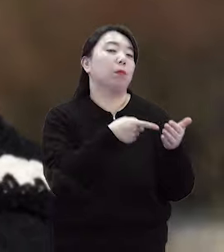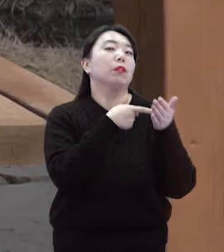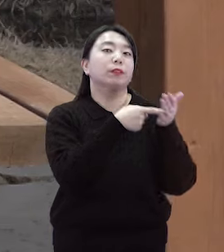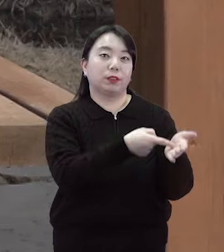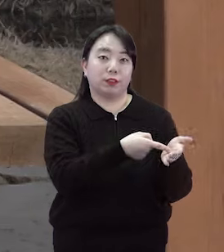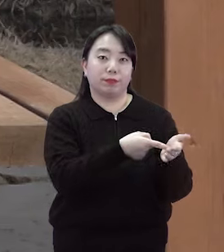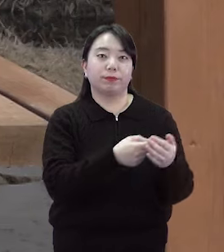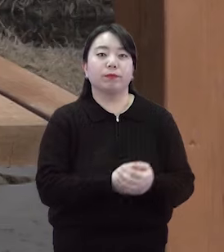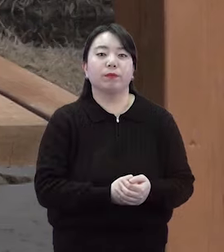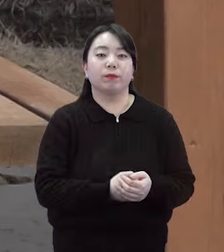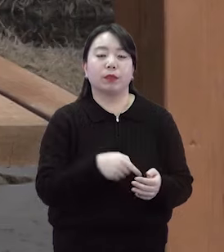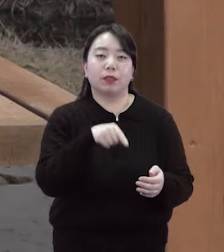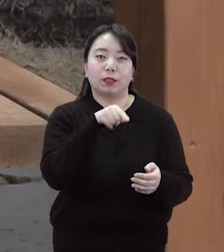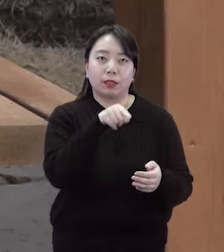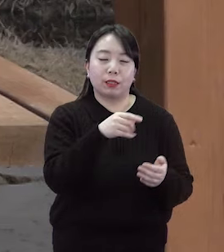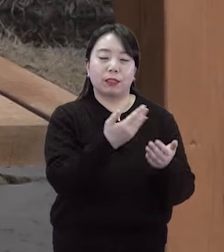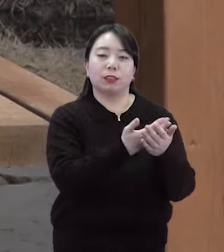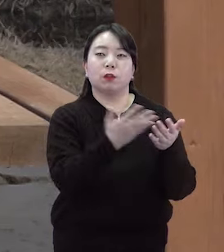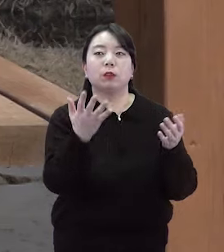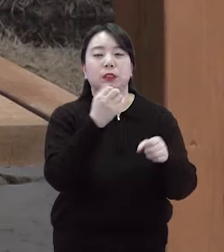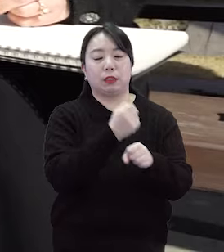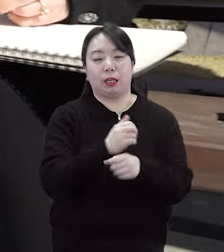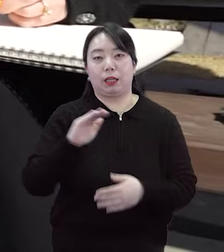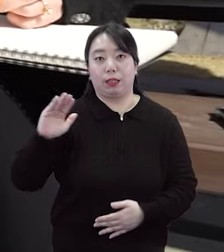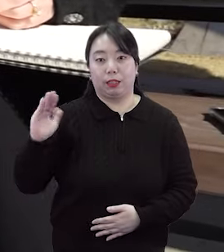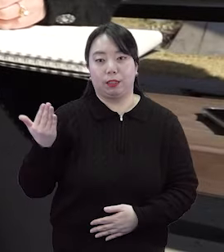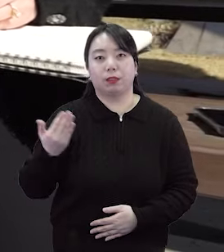되었고 이음 갤러리에서 전시를 하게 되었습니다